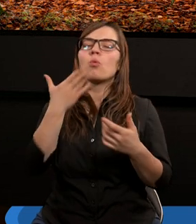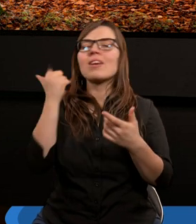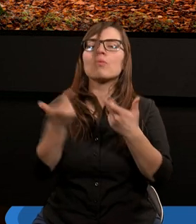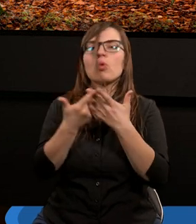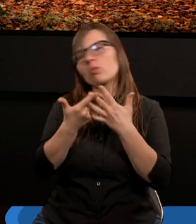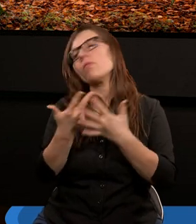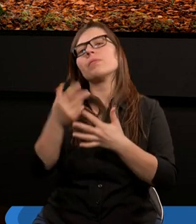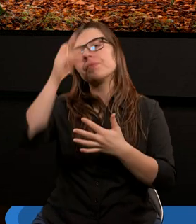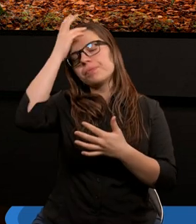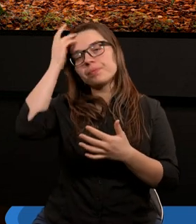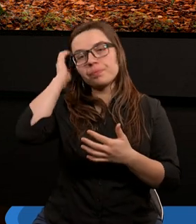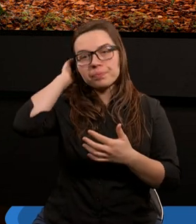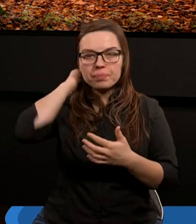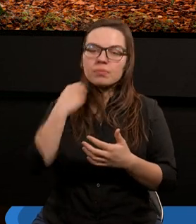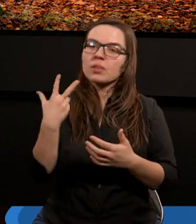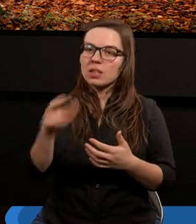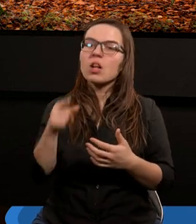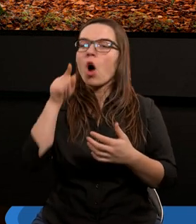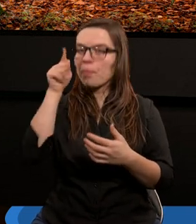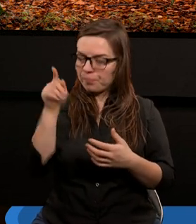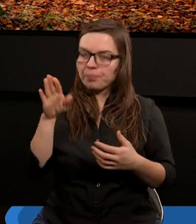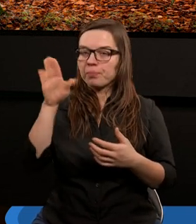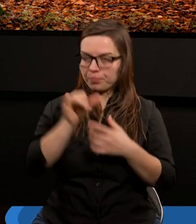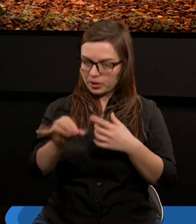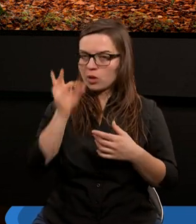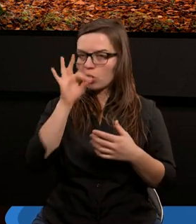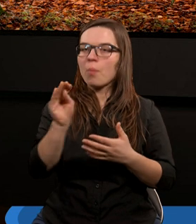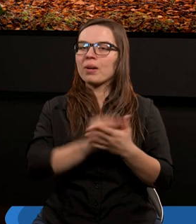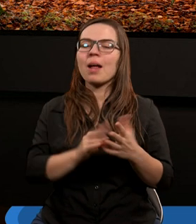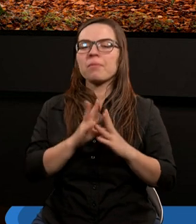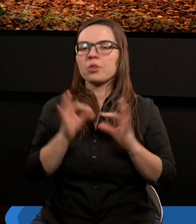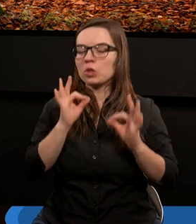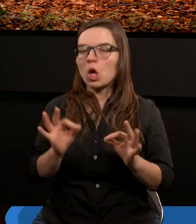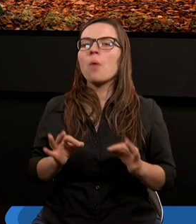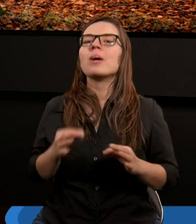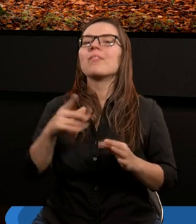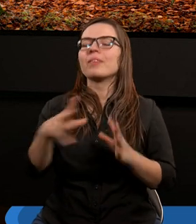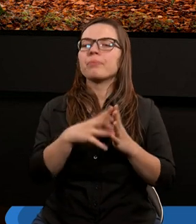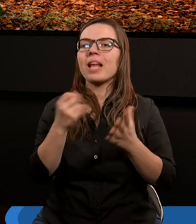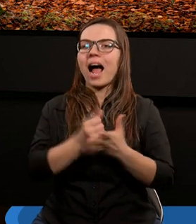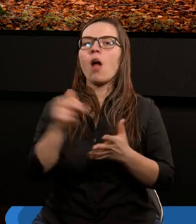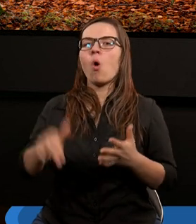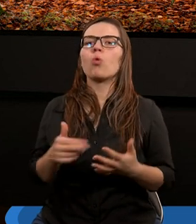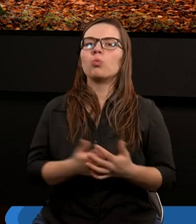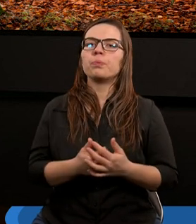wiem co. Jak niektórzy chcą sądzić? Nie, on jest dobry, mówi Paweł, a zwłaszcza myślimy o dekalogu.